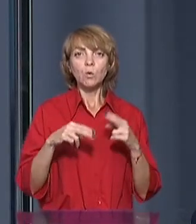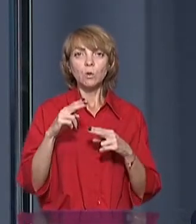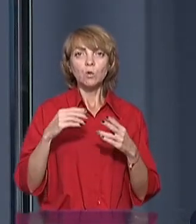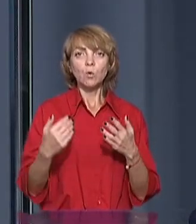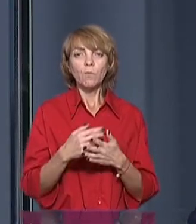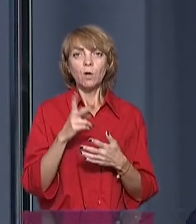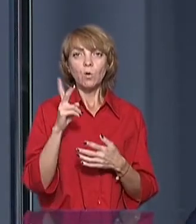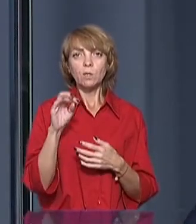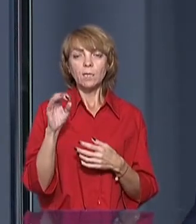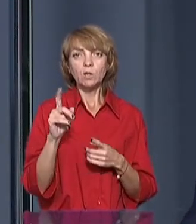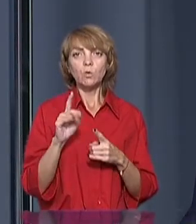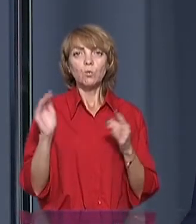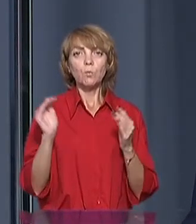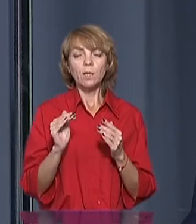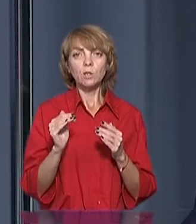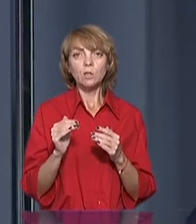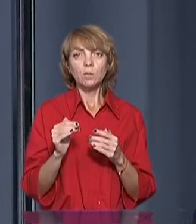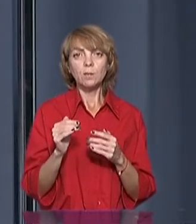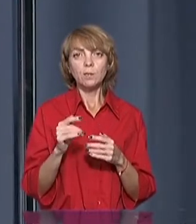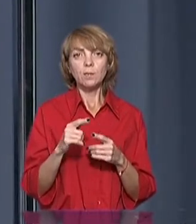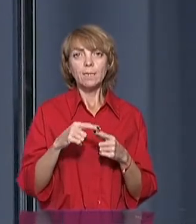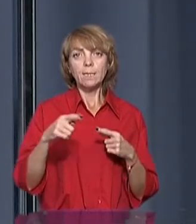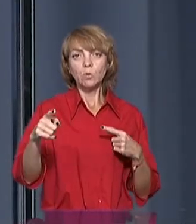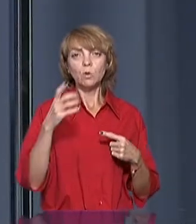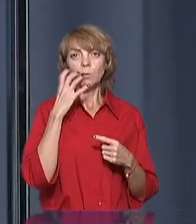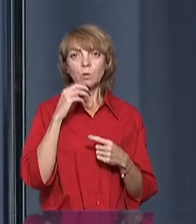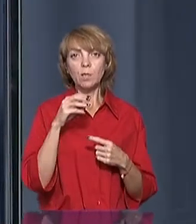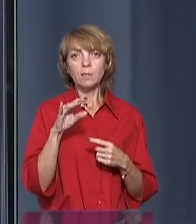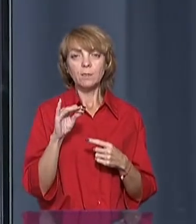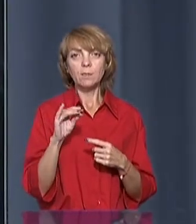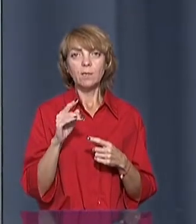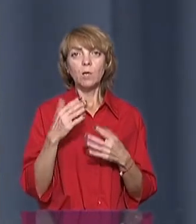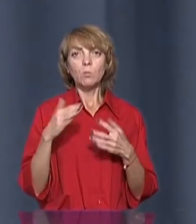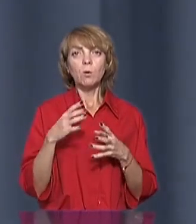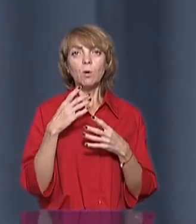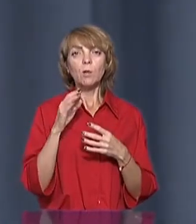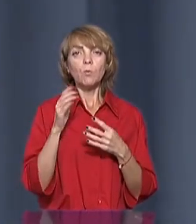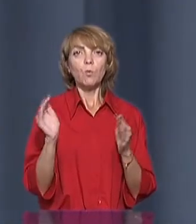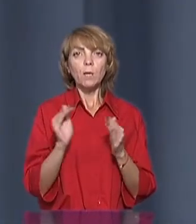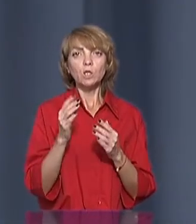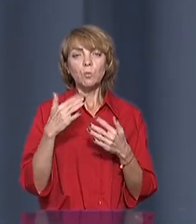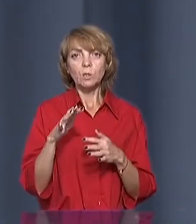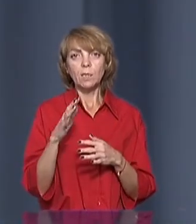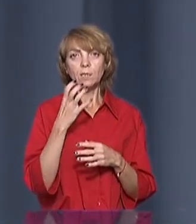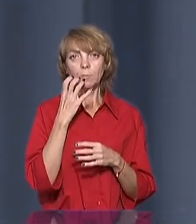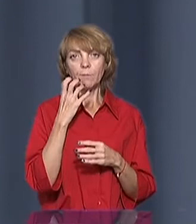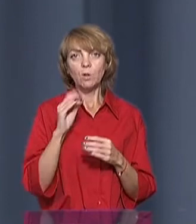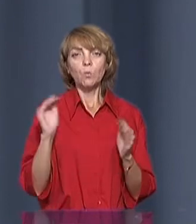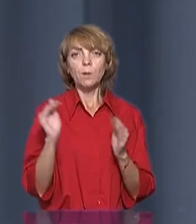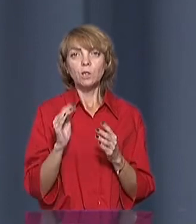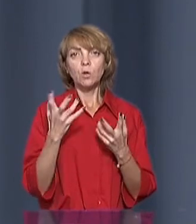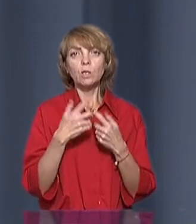нові котельні, щоб уменьшити длину теплотраси, уменьшити і потери теплові, і уменьшити